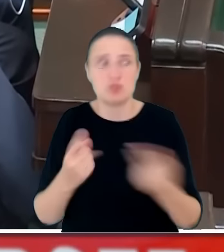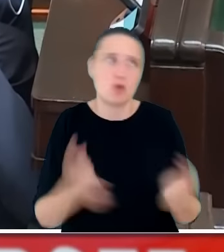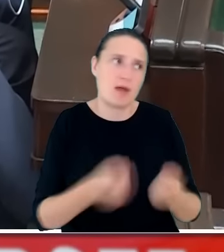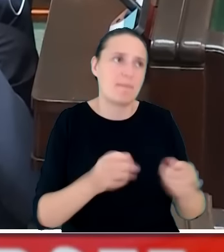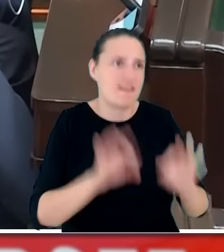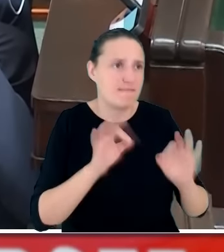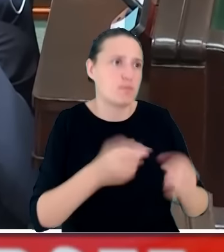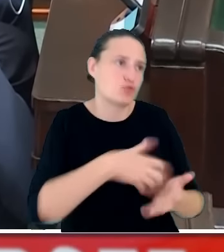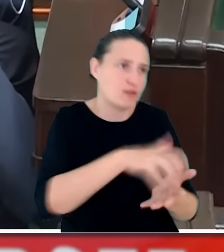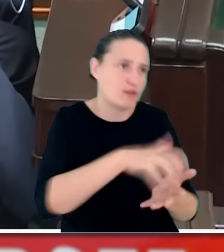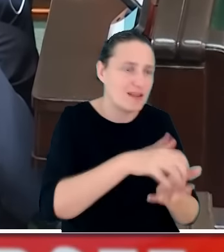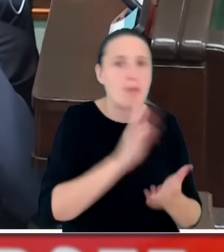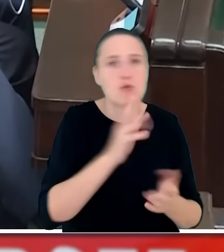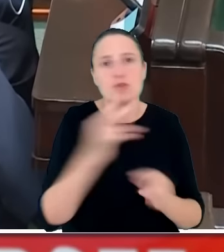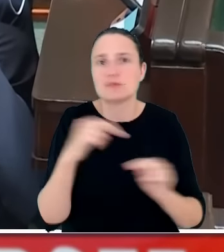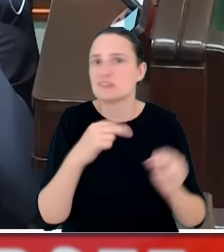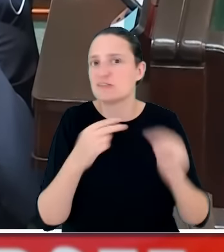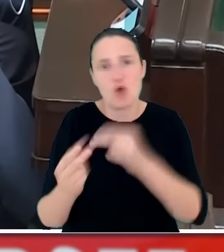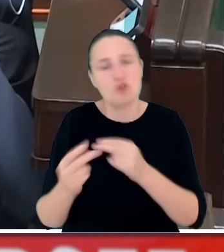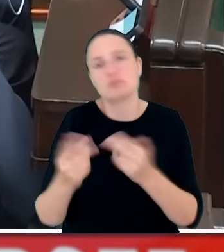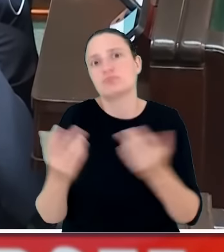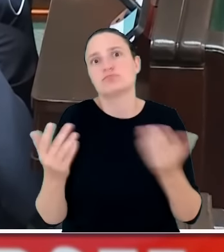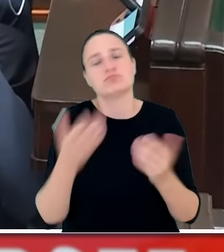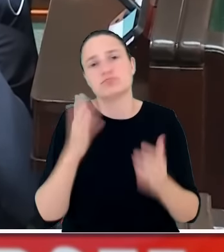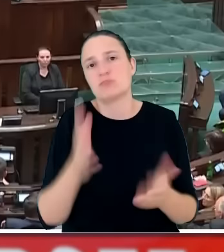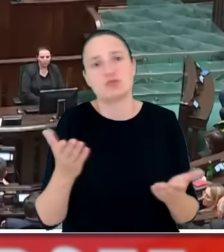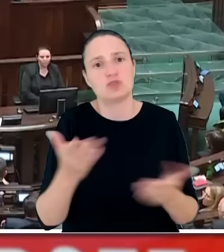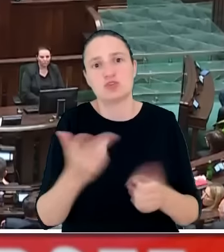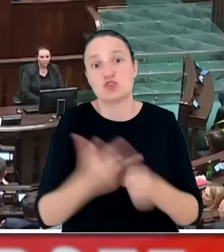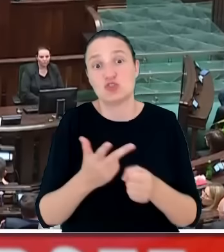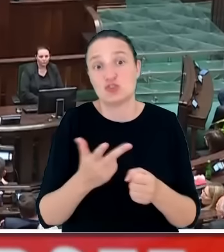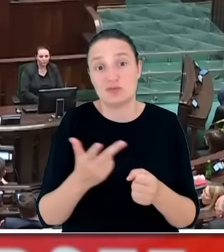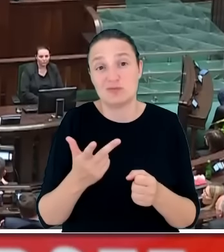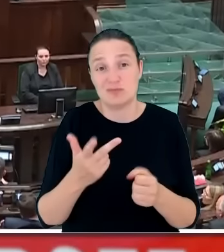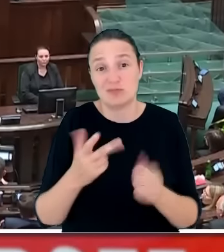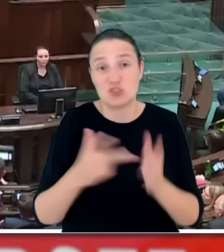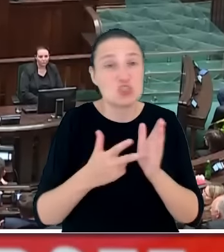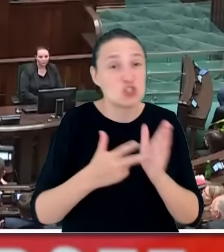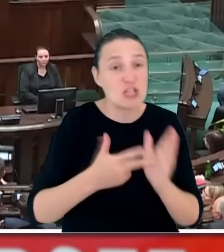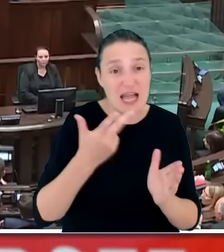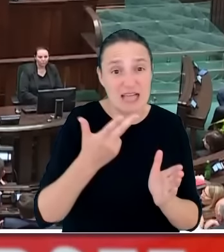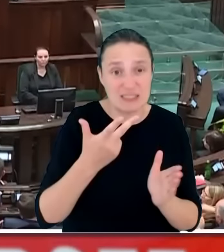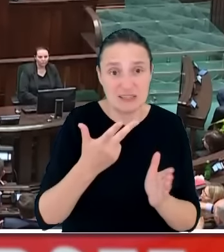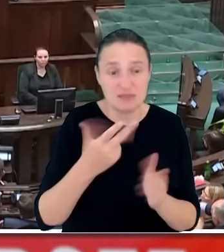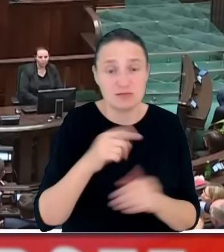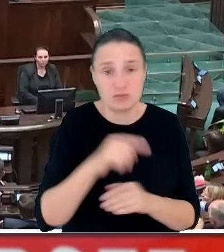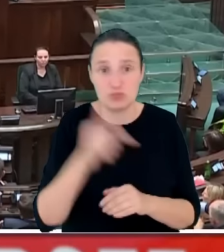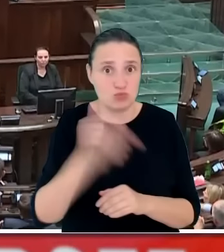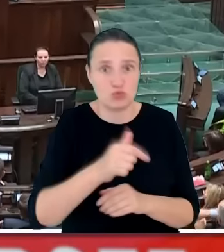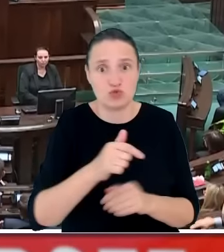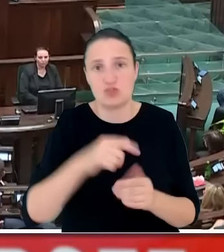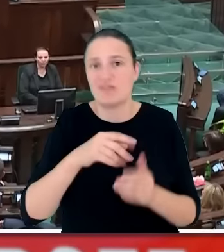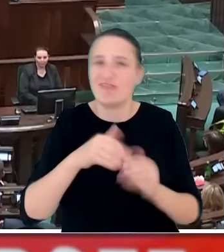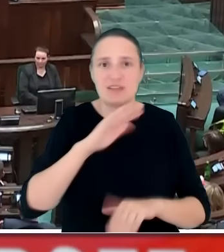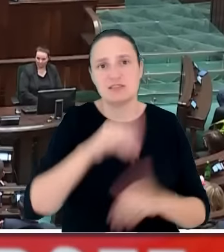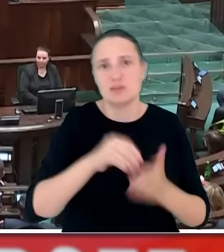pomniejszone i to kwotę około 30 razy 3 należy pomnożyć tę kwotę, która zakwestionuje Państwowa